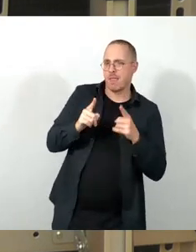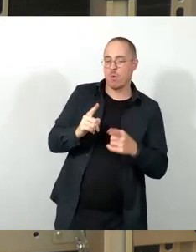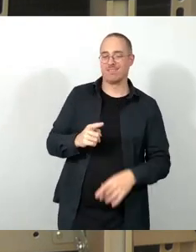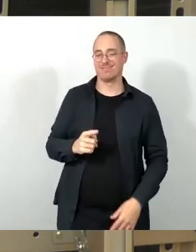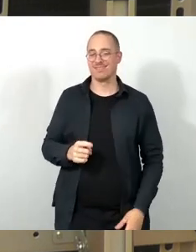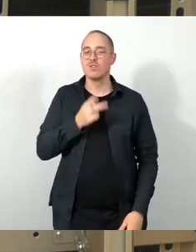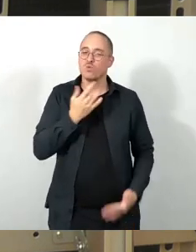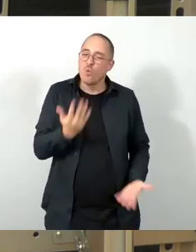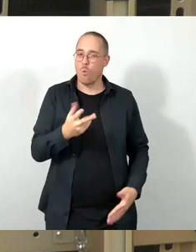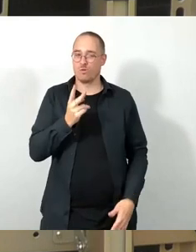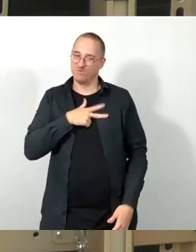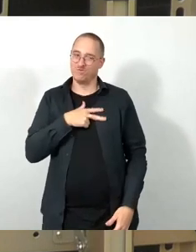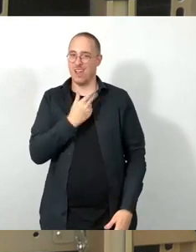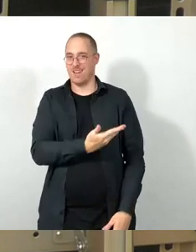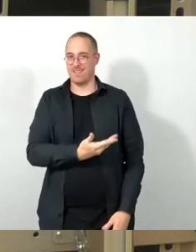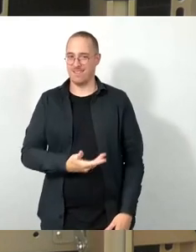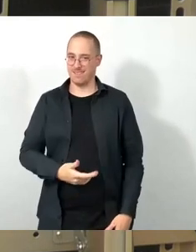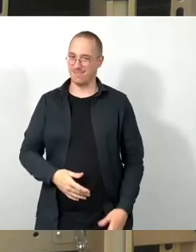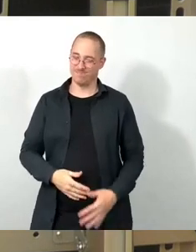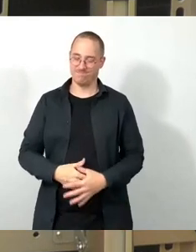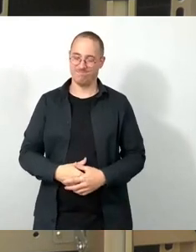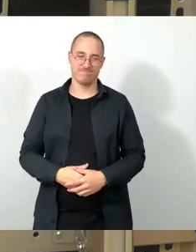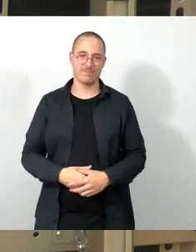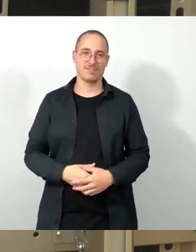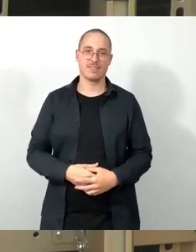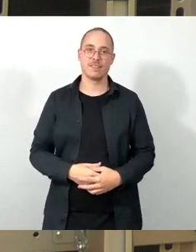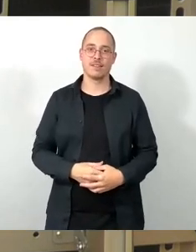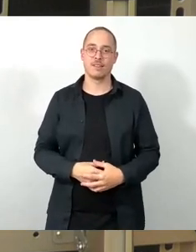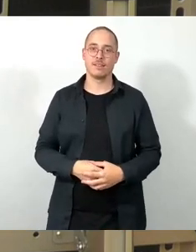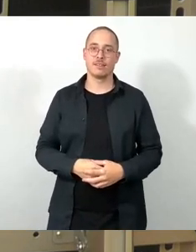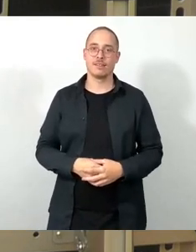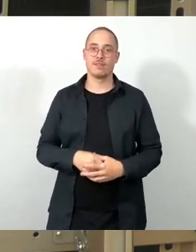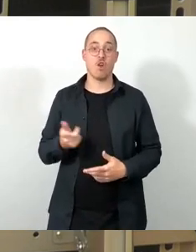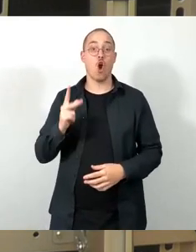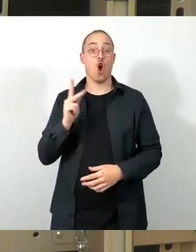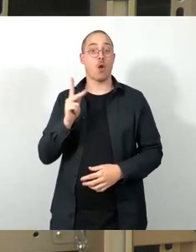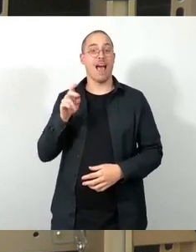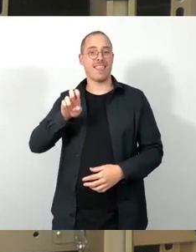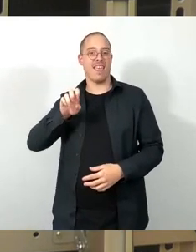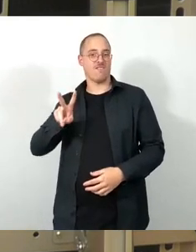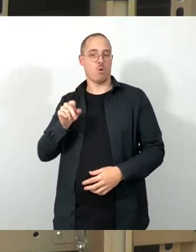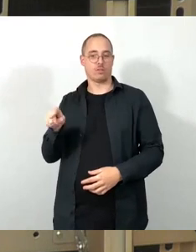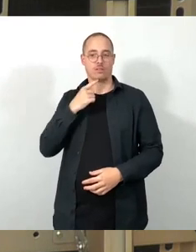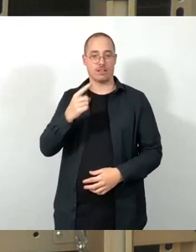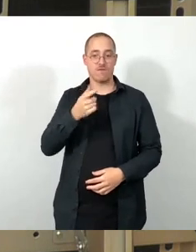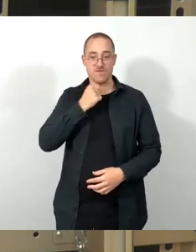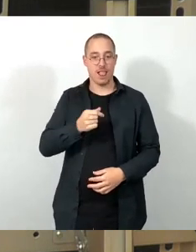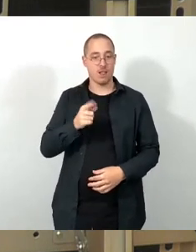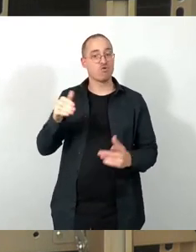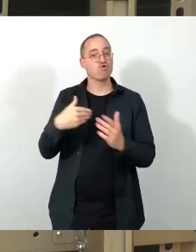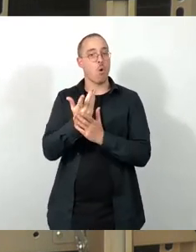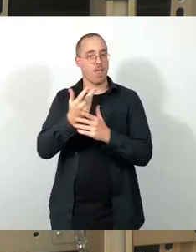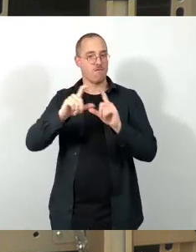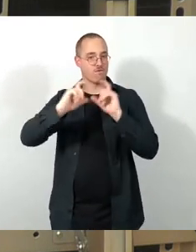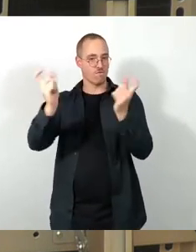vermittels verschiedener Begegnungsformate die Nachbarschaft an der Weiterentwicklung des Konzeptes für das neue Volkshaus, viele erinnern